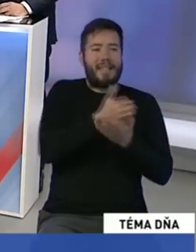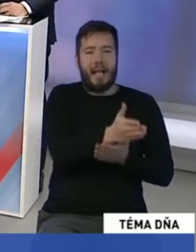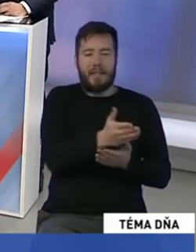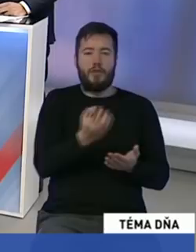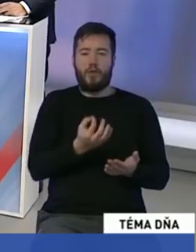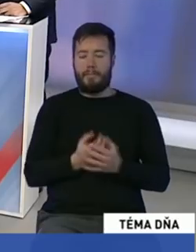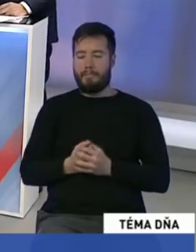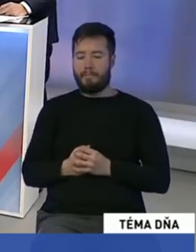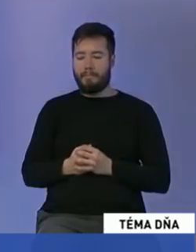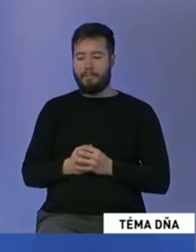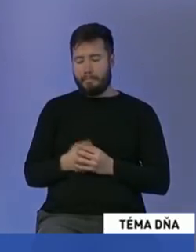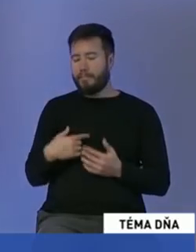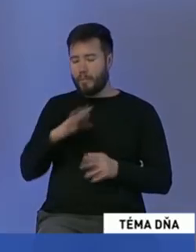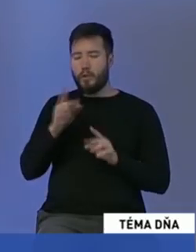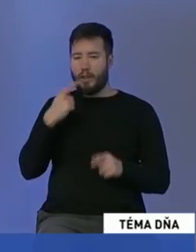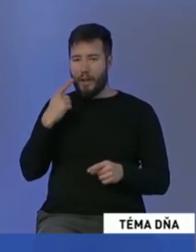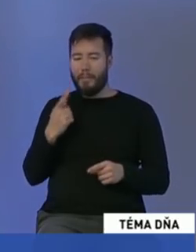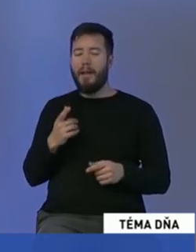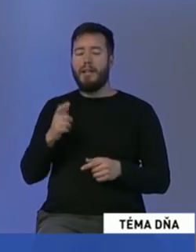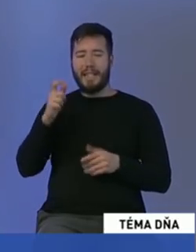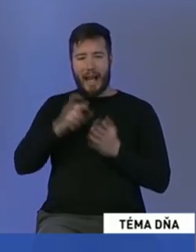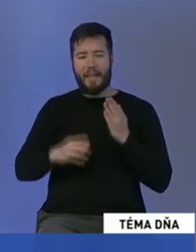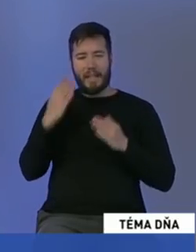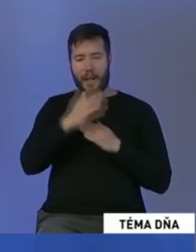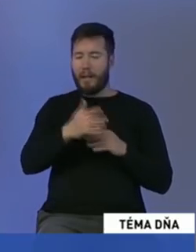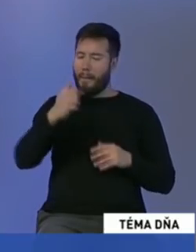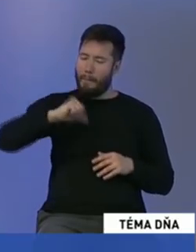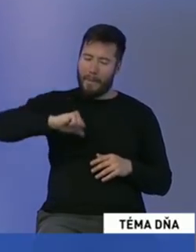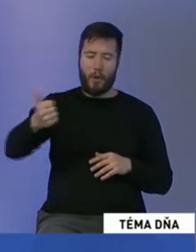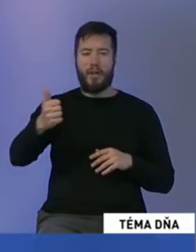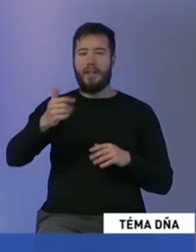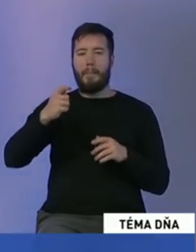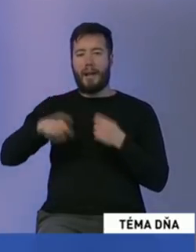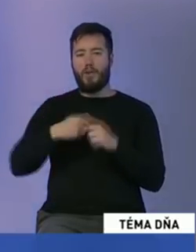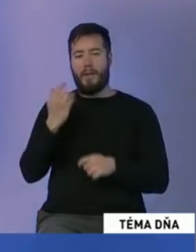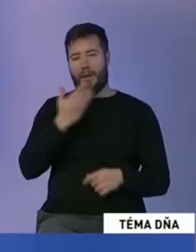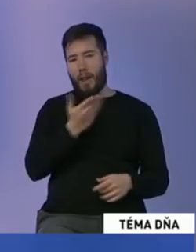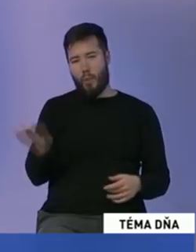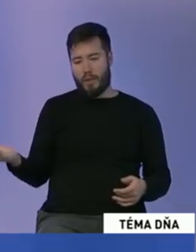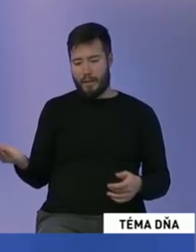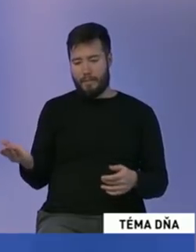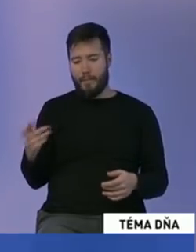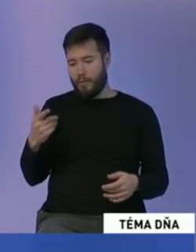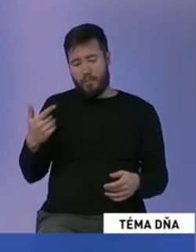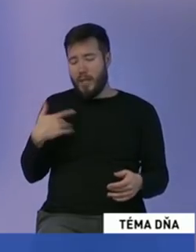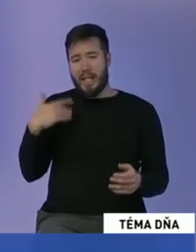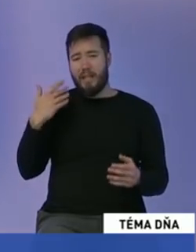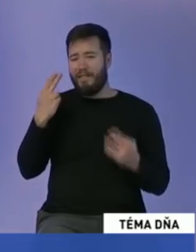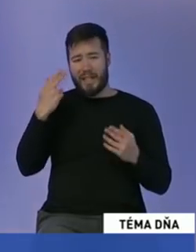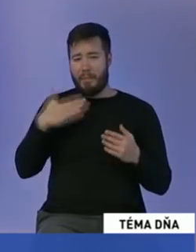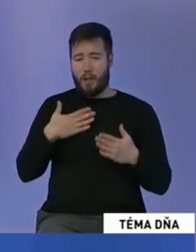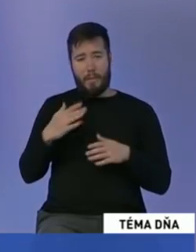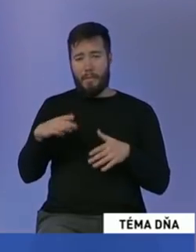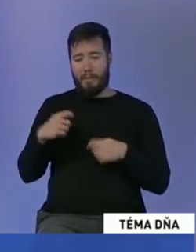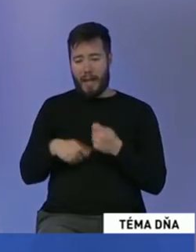Smer je naďalej pracovať pre ľudí, pretože to je naše poslenie. Ja ako človek, ktorý dlhé roky pracoval v rámci